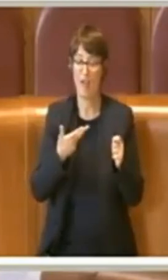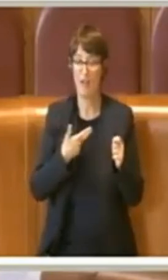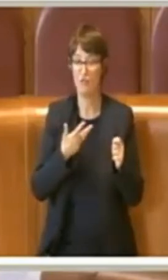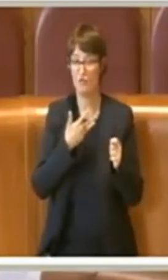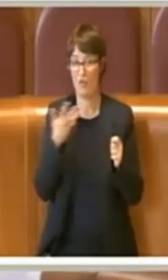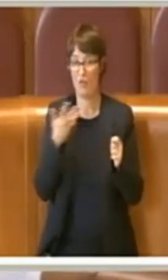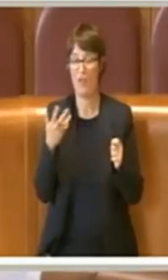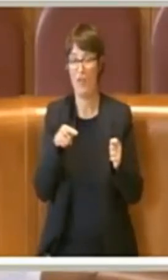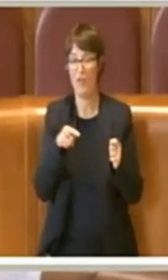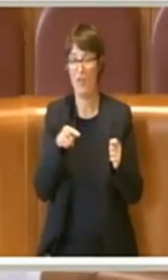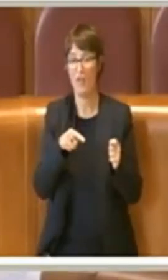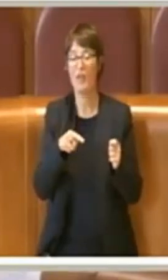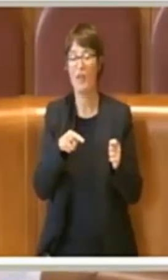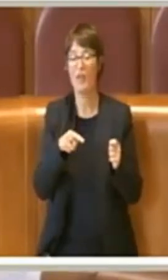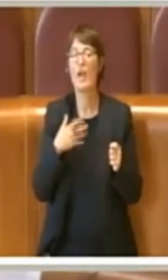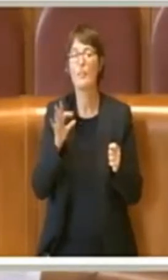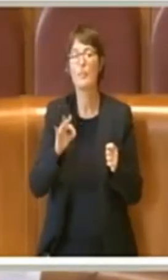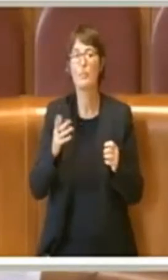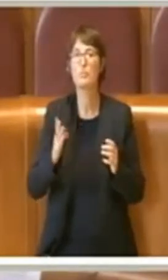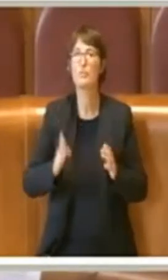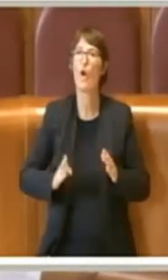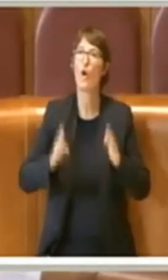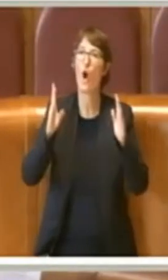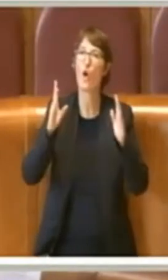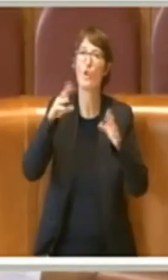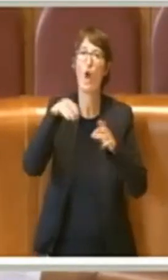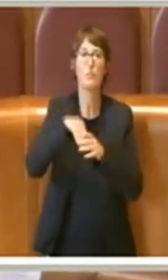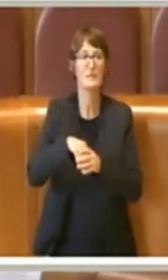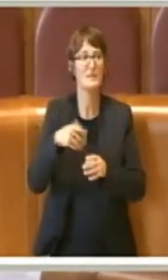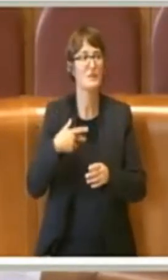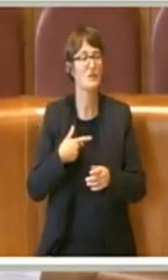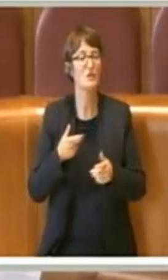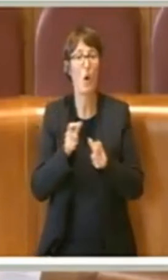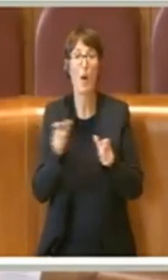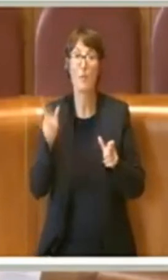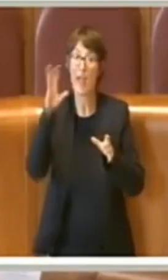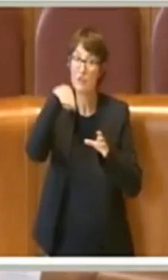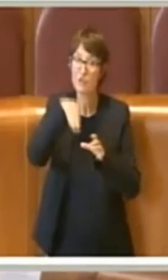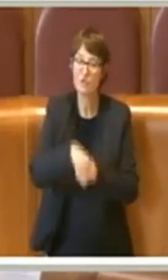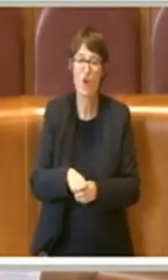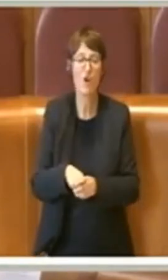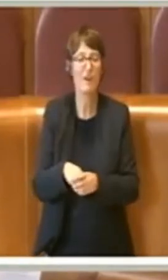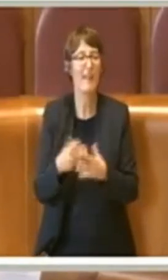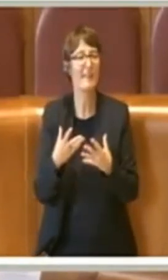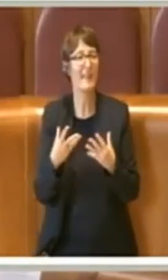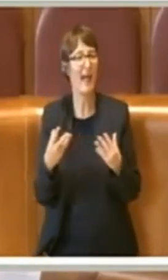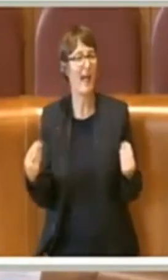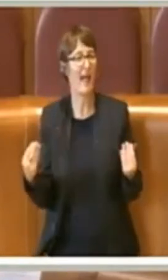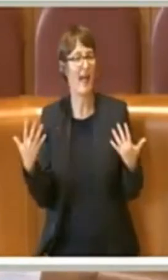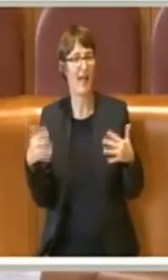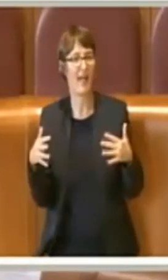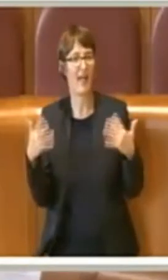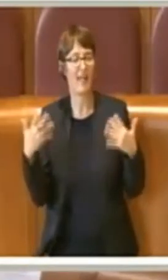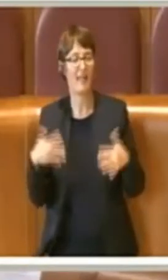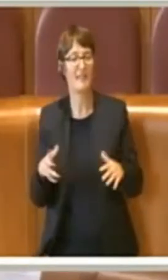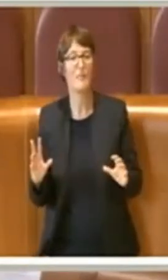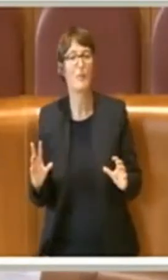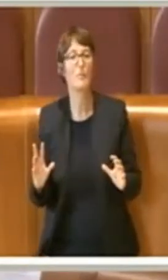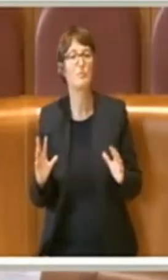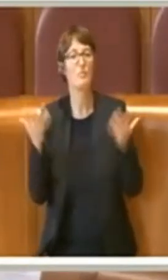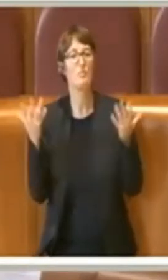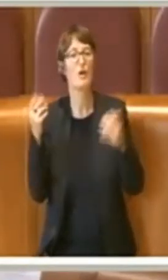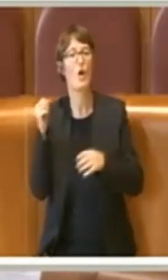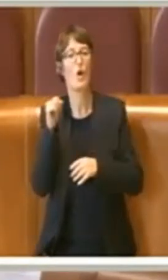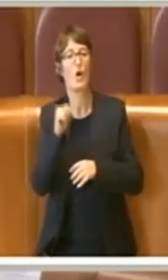che si sono ribellati alla presenza dei nuclei familiari di queste persone, di queste donne vittime di